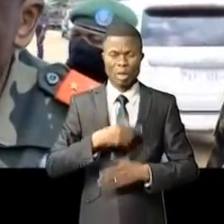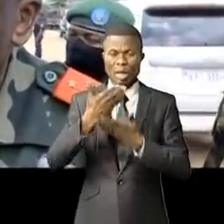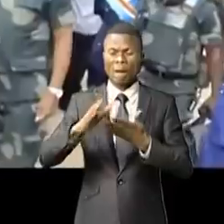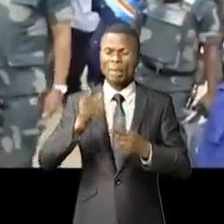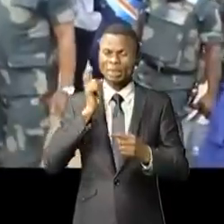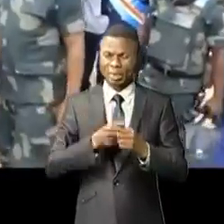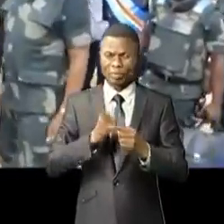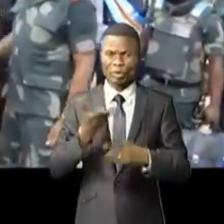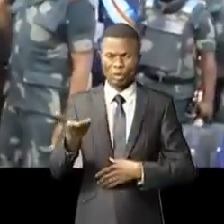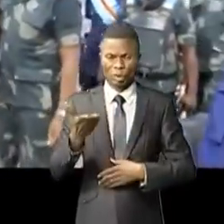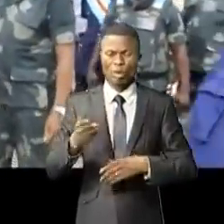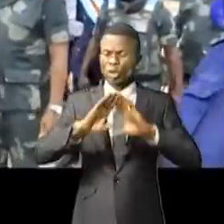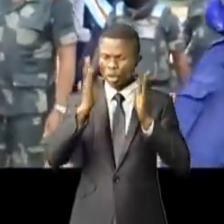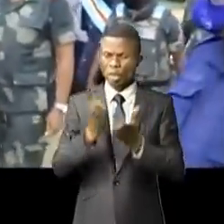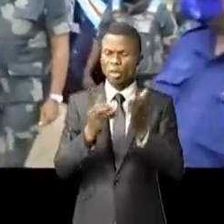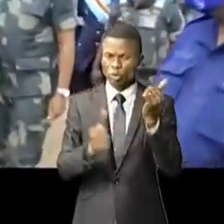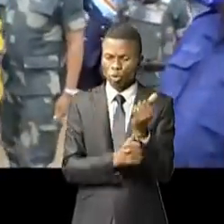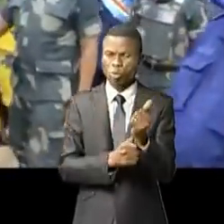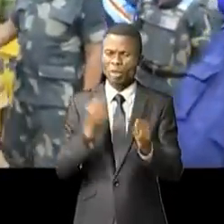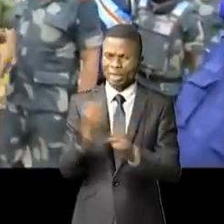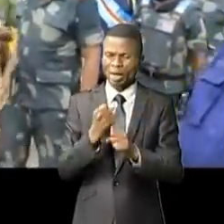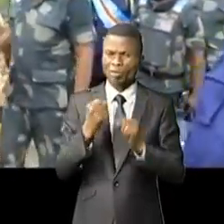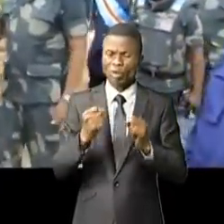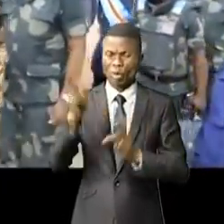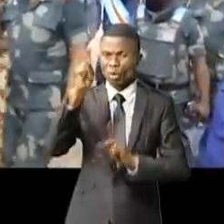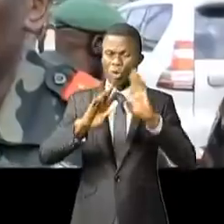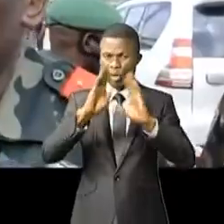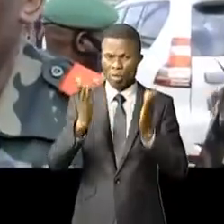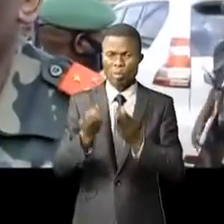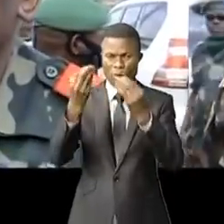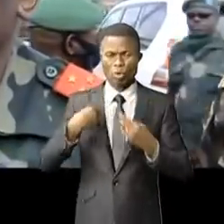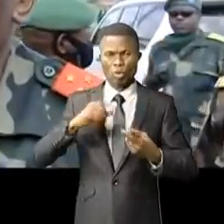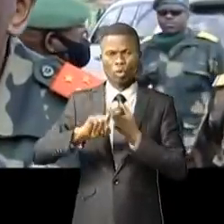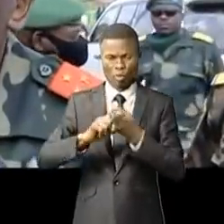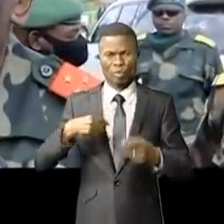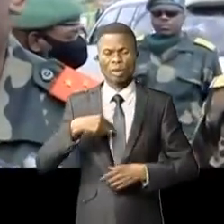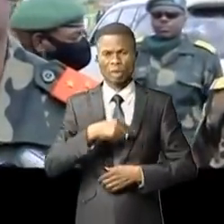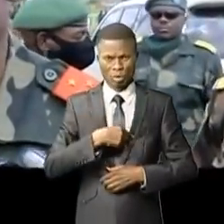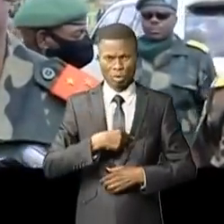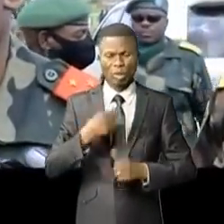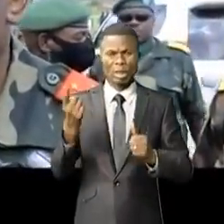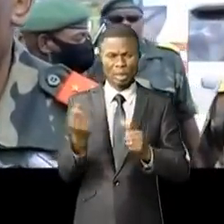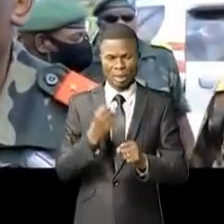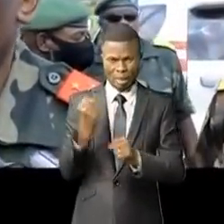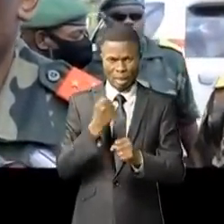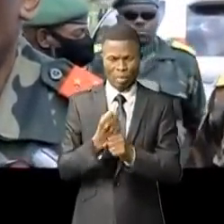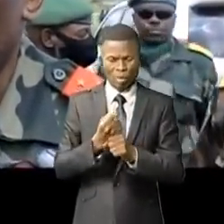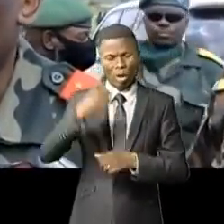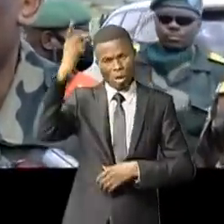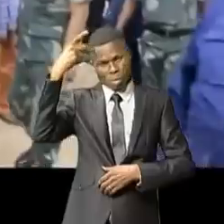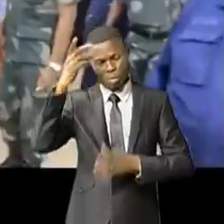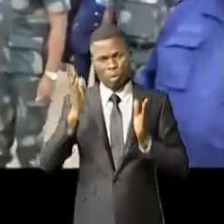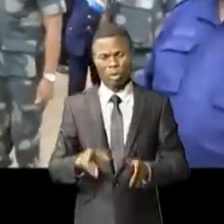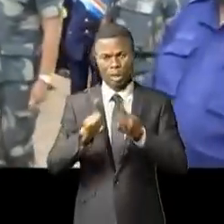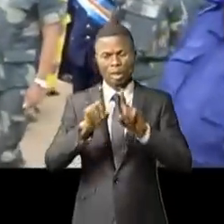critique où tout le monde doit être ensemble parce que la population nous fait déjà conscience. Mais c'est plus les opérateurs politiques et les